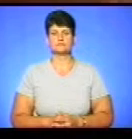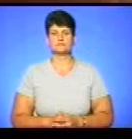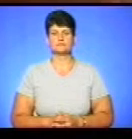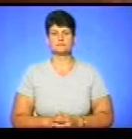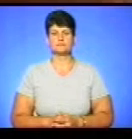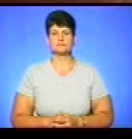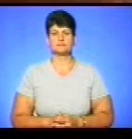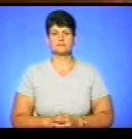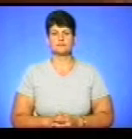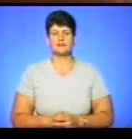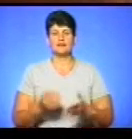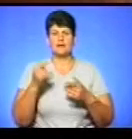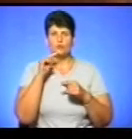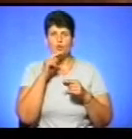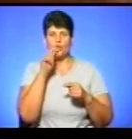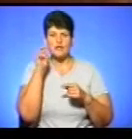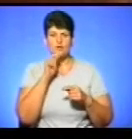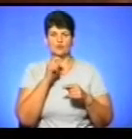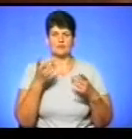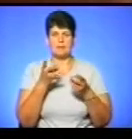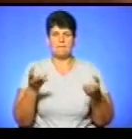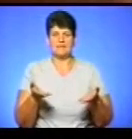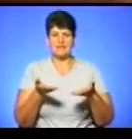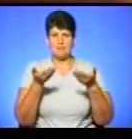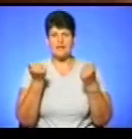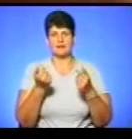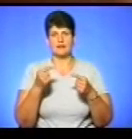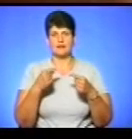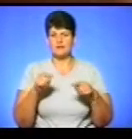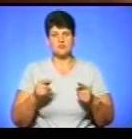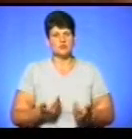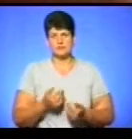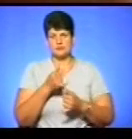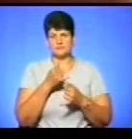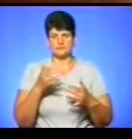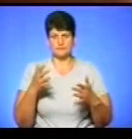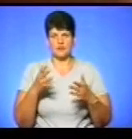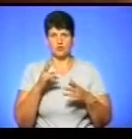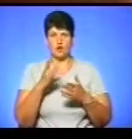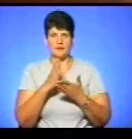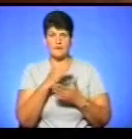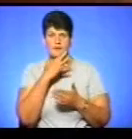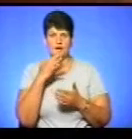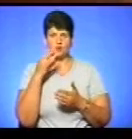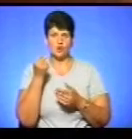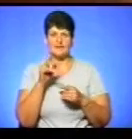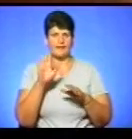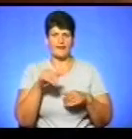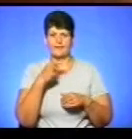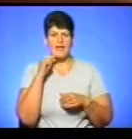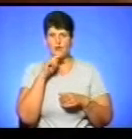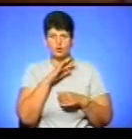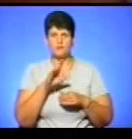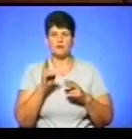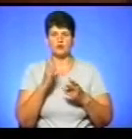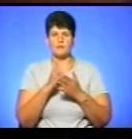Треба економити. Україну треба піднімати, треба економити. Інакше не виживі. Хто має бето грошей, то не економити, розумієте? Хто